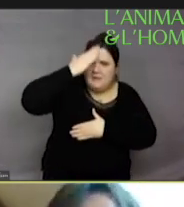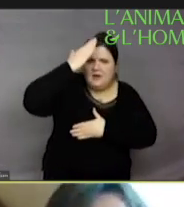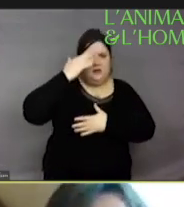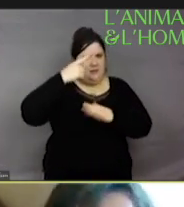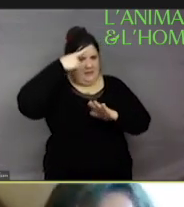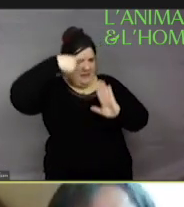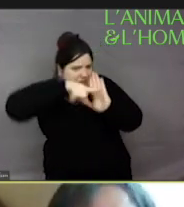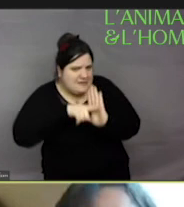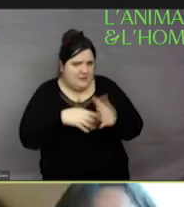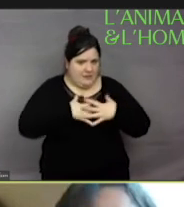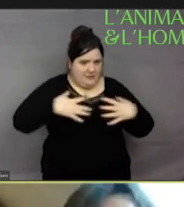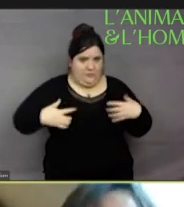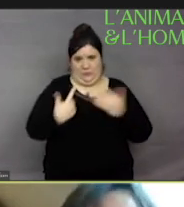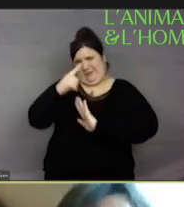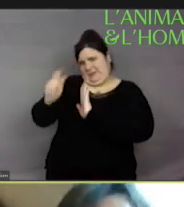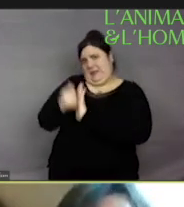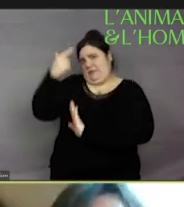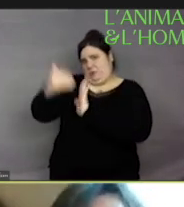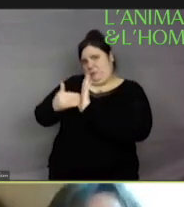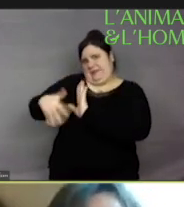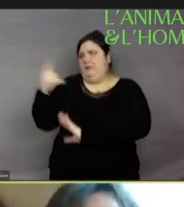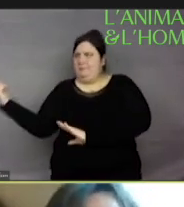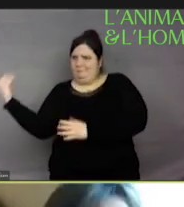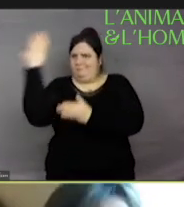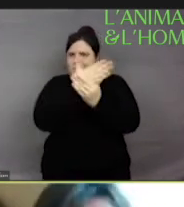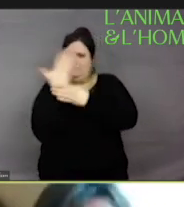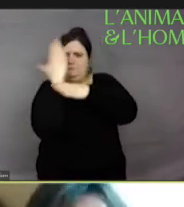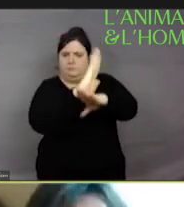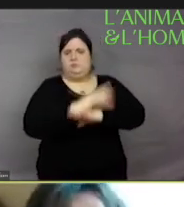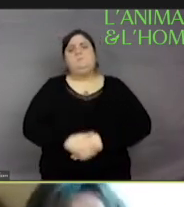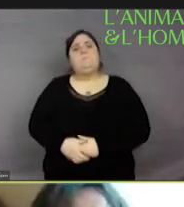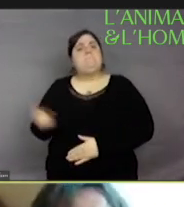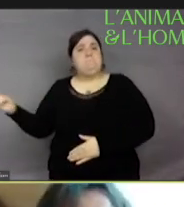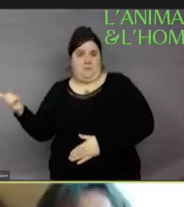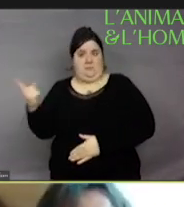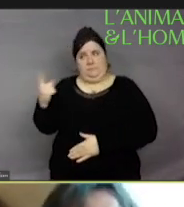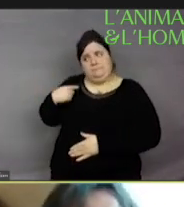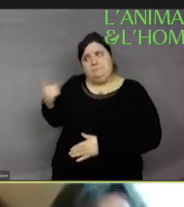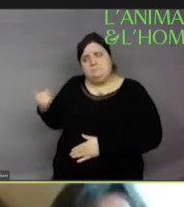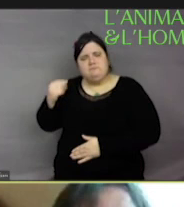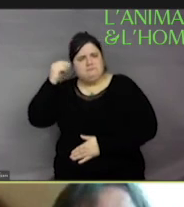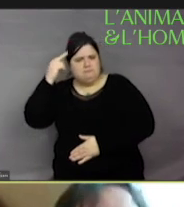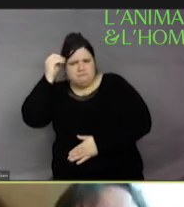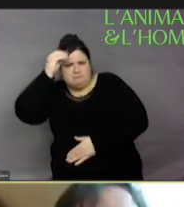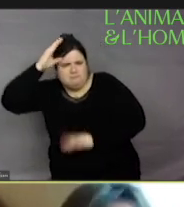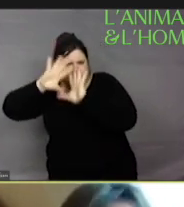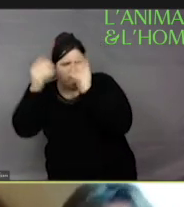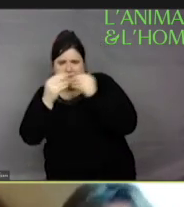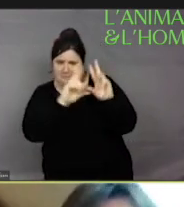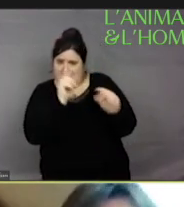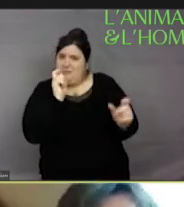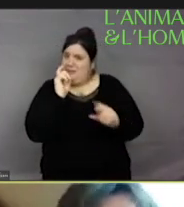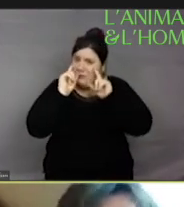à Cambridge, il disait, je crois que c'est très important que sentience ne soit pas traduit par sensible, j'espère qu'il y a beaucoup de Français qui